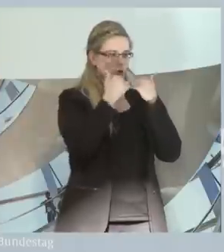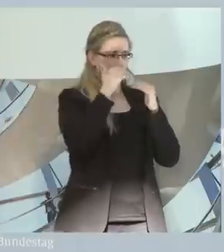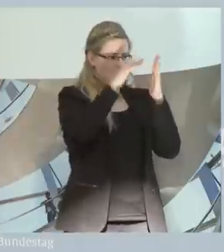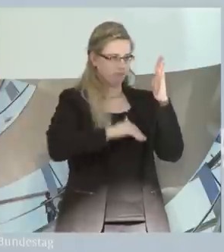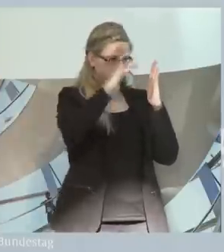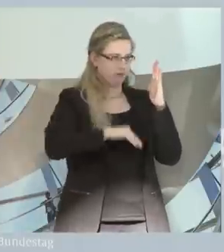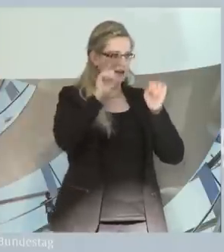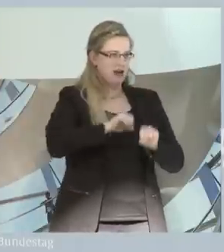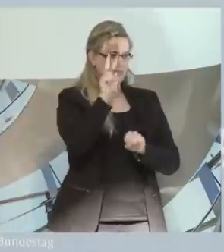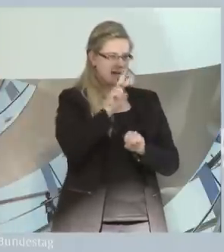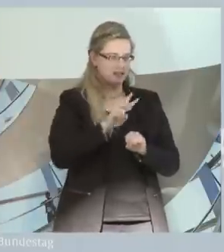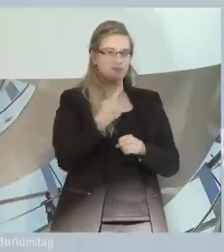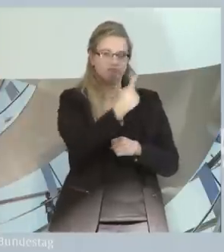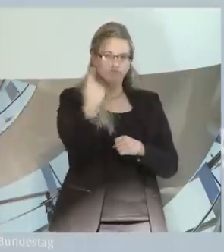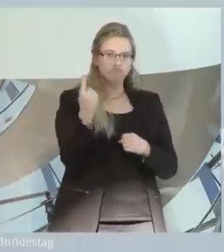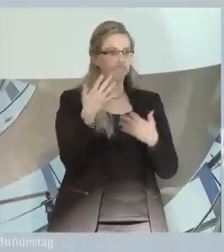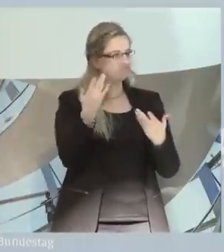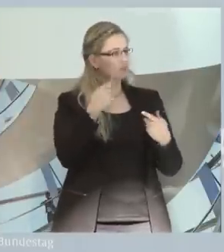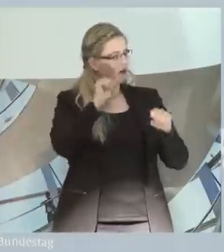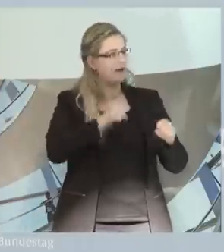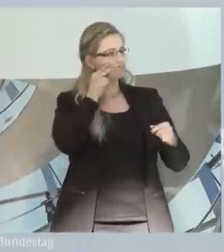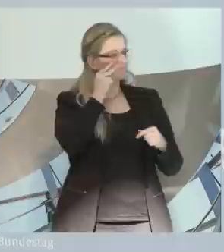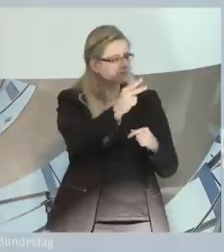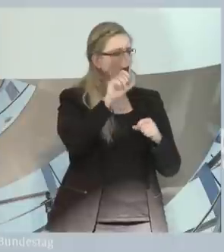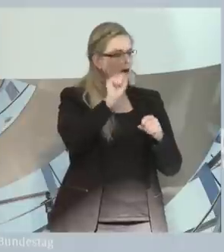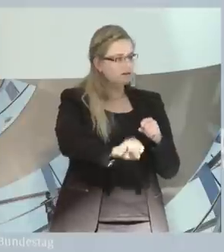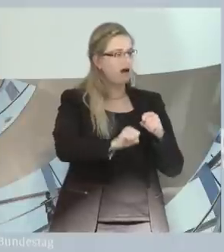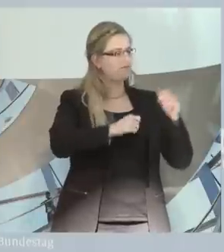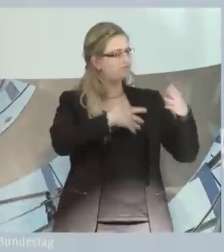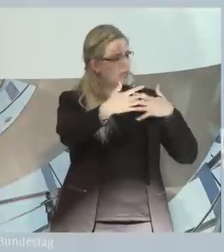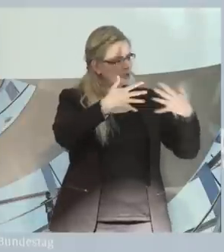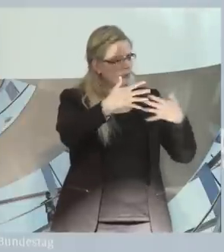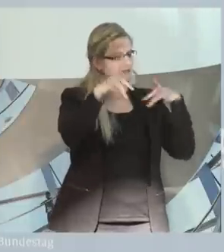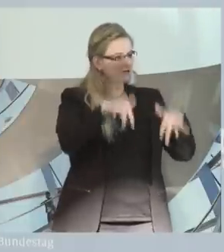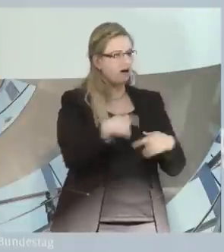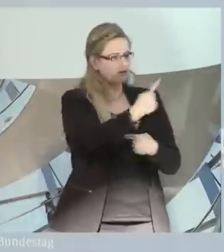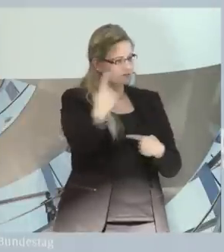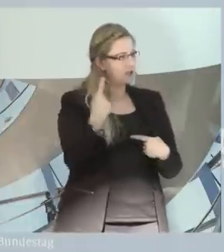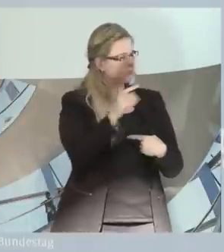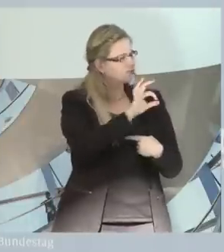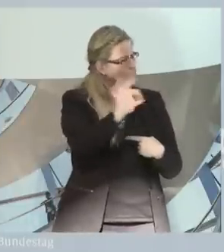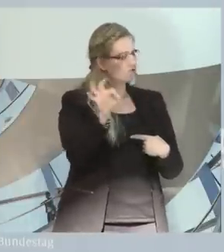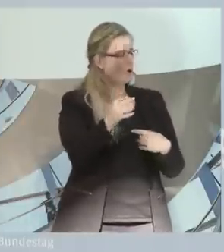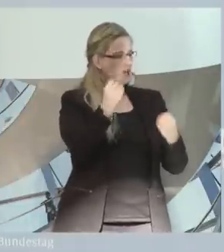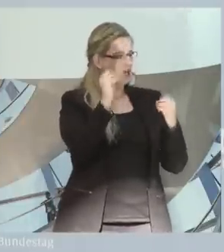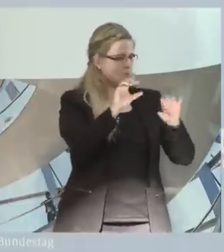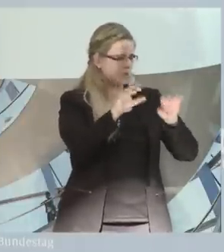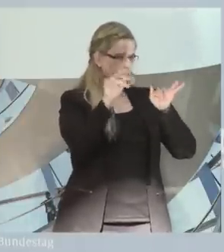hohe Beteiligungsmöglichkeit. Da werden Sie über den jeweiligen Stand der Erörterung präzise informiert.